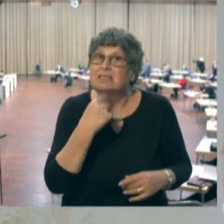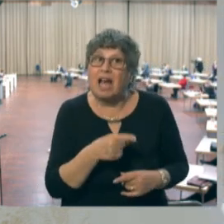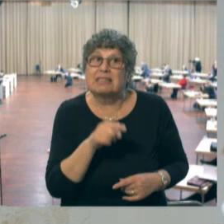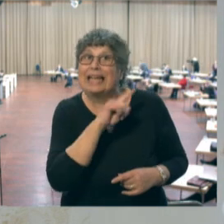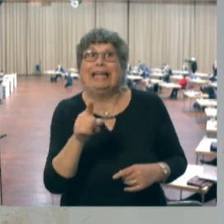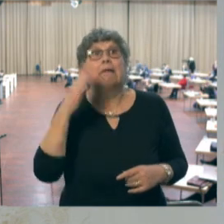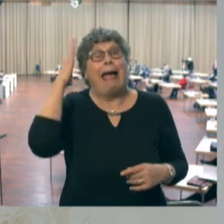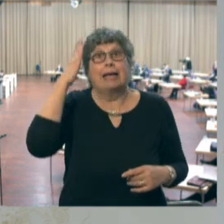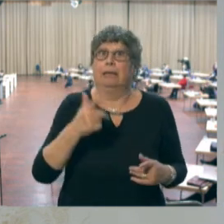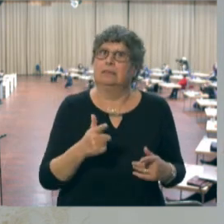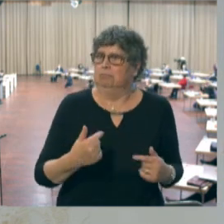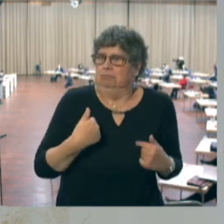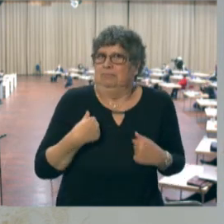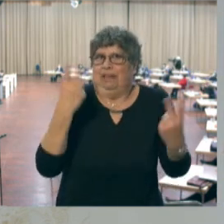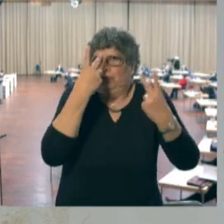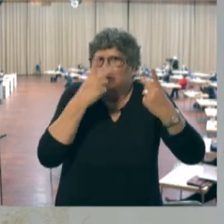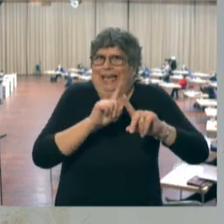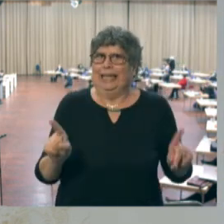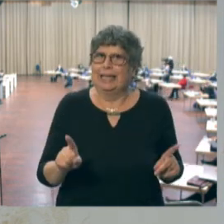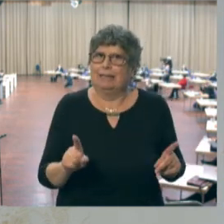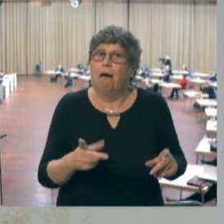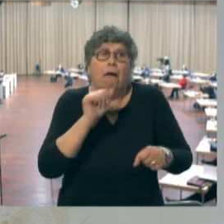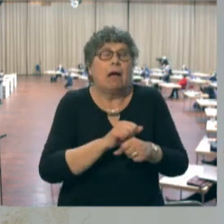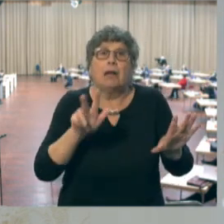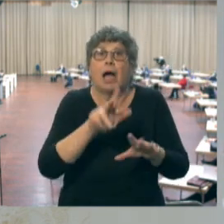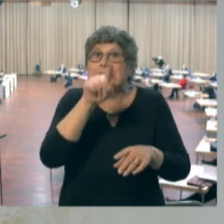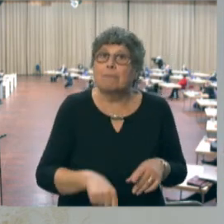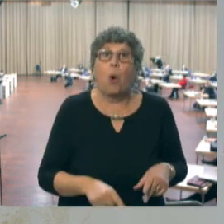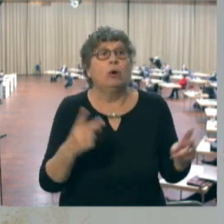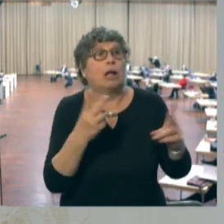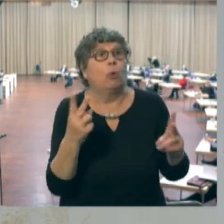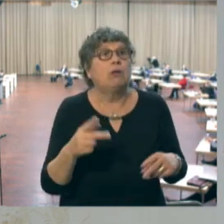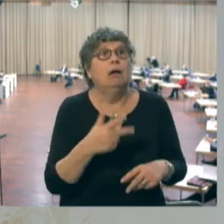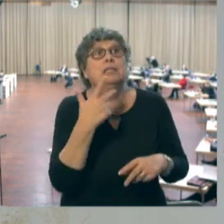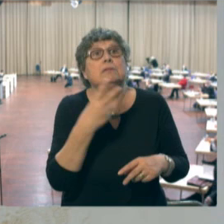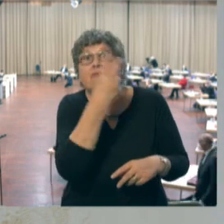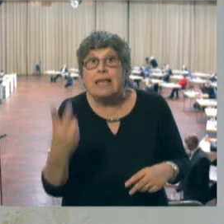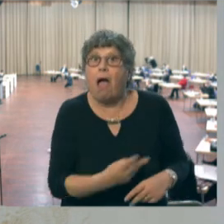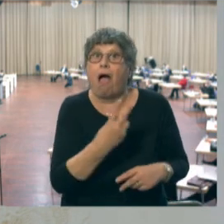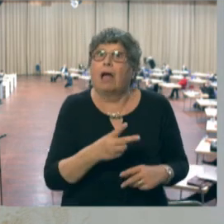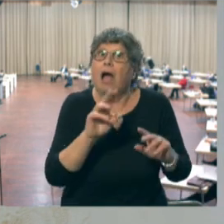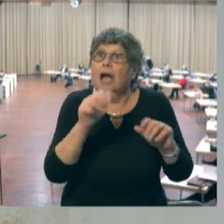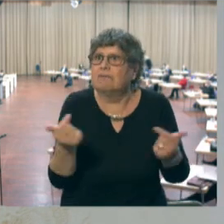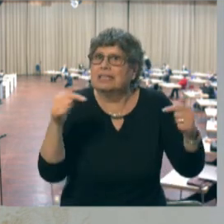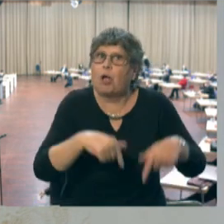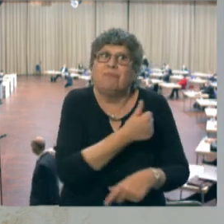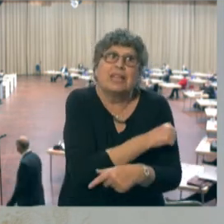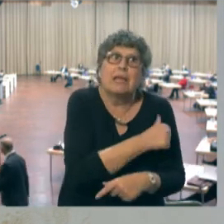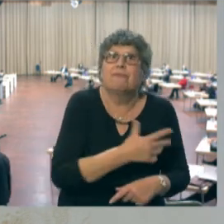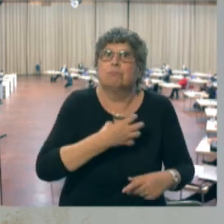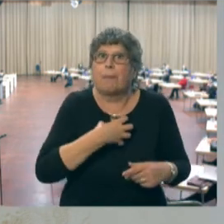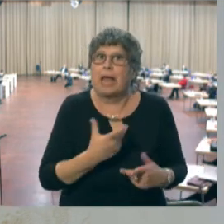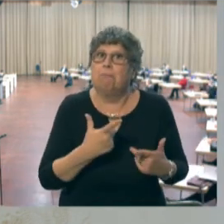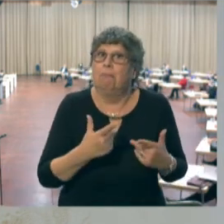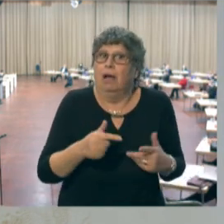erkennt, erschließt sich mir nicht. Es kann nach anderthalb Jahren oder ein Vierteljahren oder zwei Jahren etwas auftreten, was wir jetzt nicht sehen. Das möge Gott